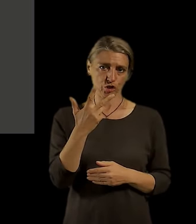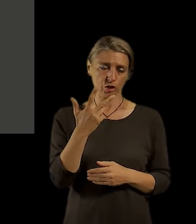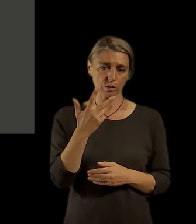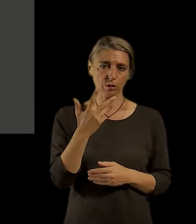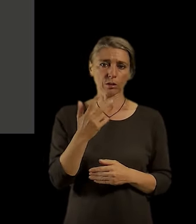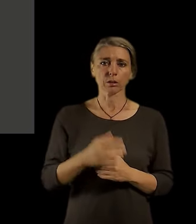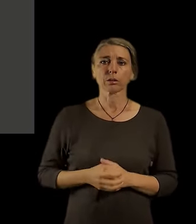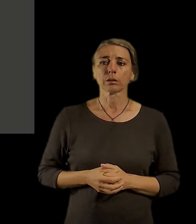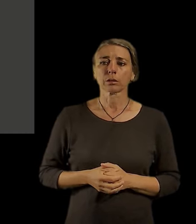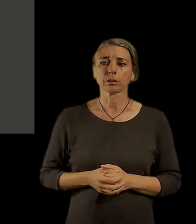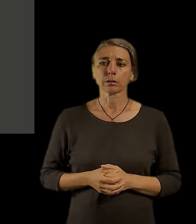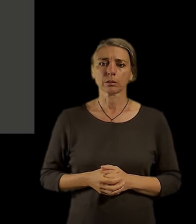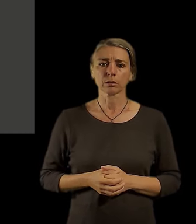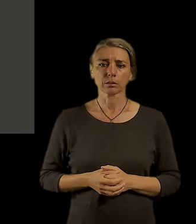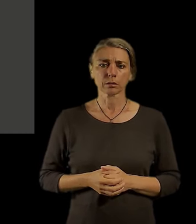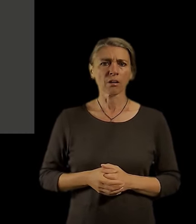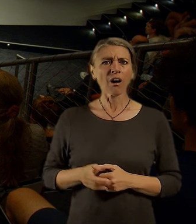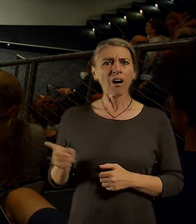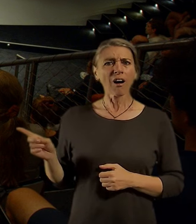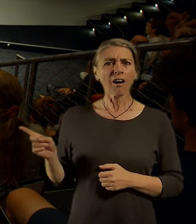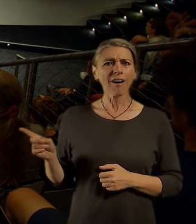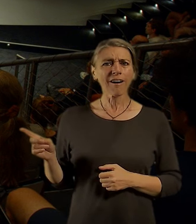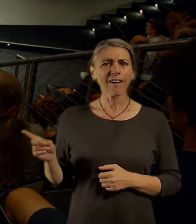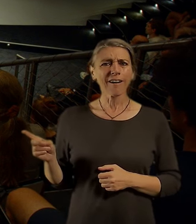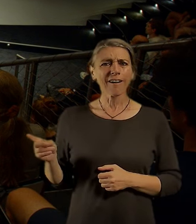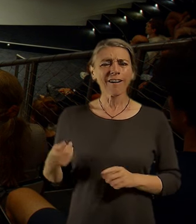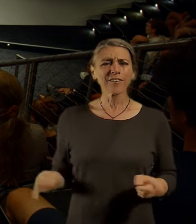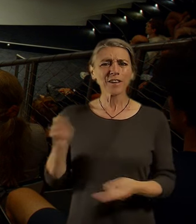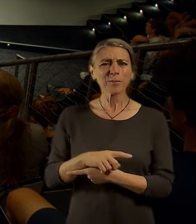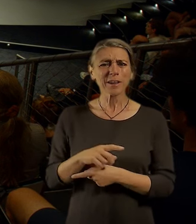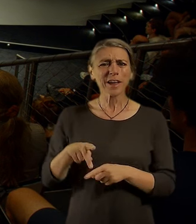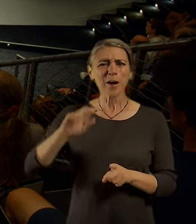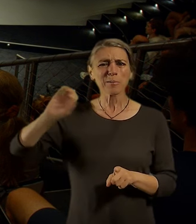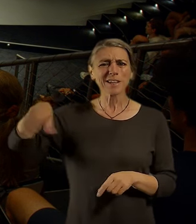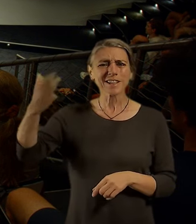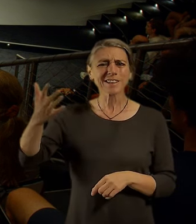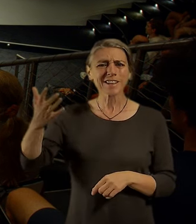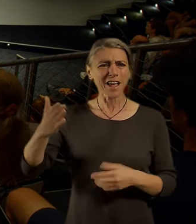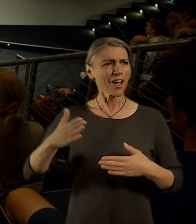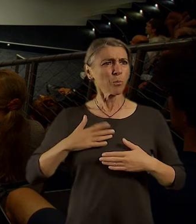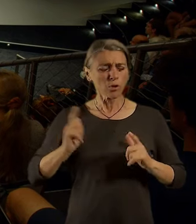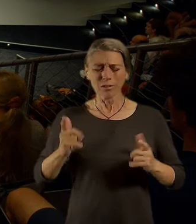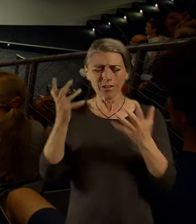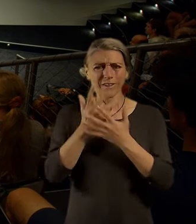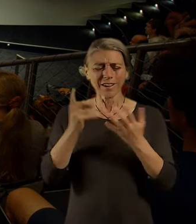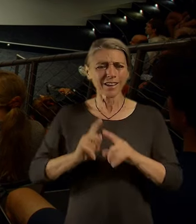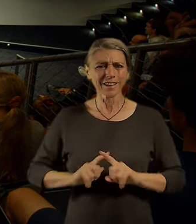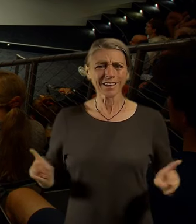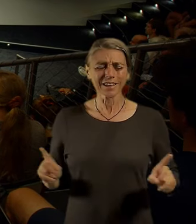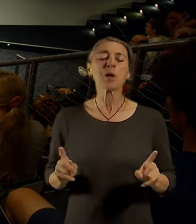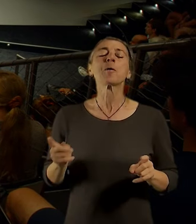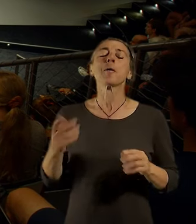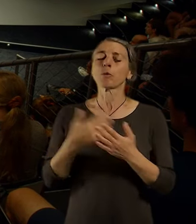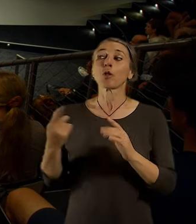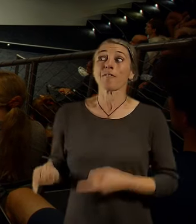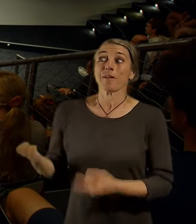Zdeňek má mojí prezentace. Já jsem si všimnul. Takže Petře, jestli se toho můžeš uvímat, moje slidy jsou nezpůsobné. Já to proběhnu rychle,